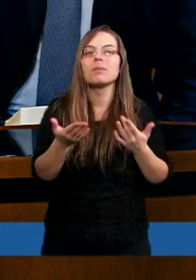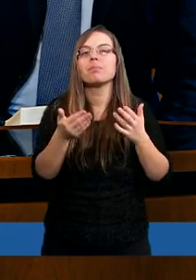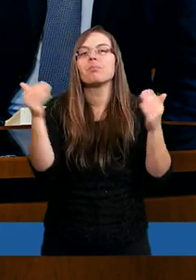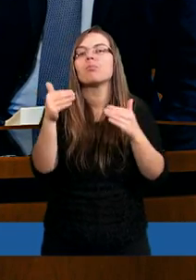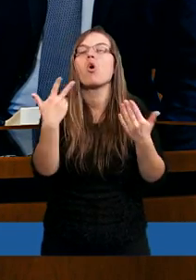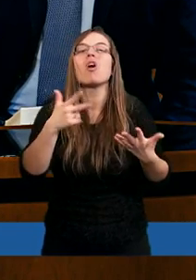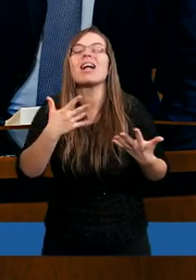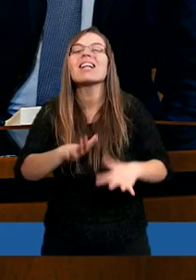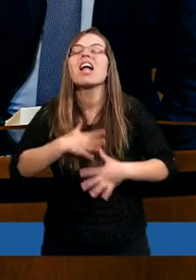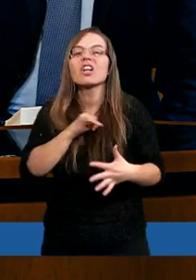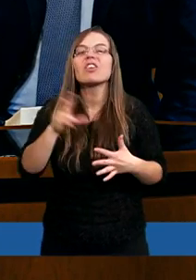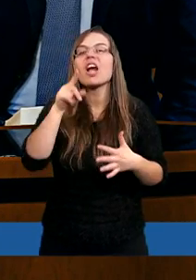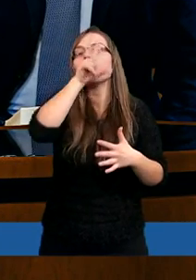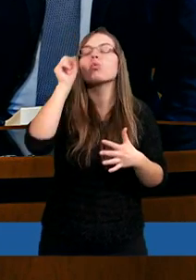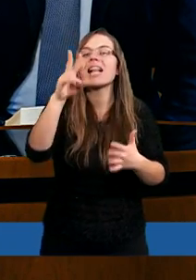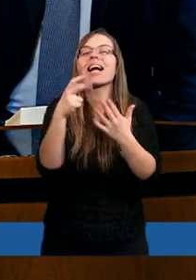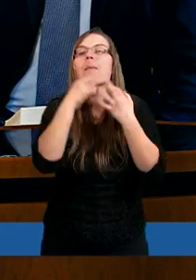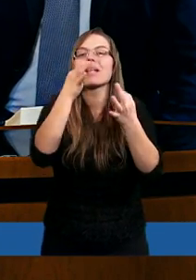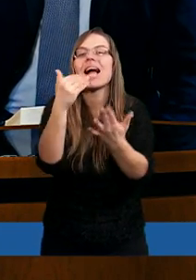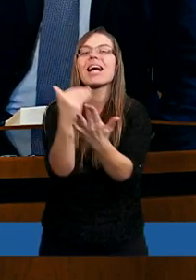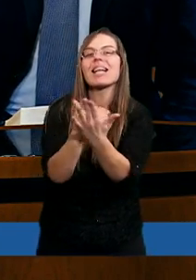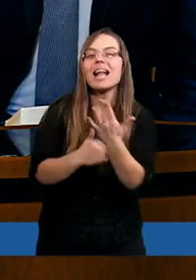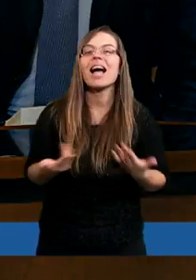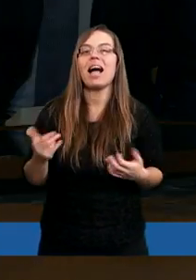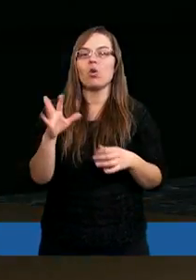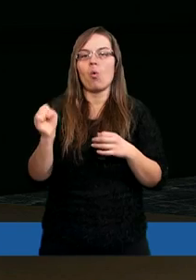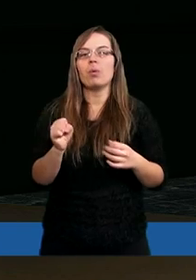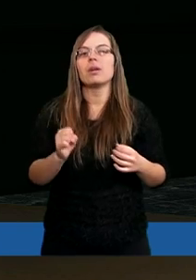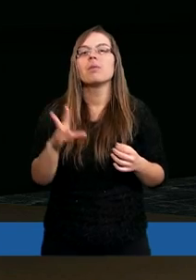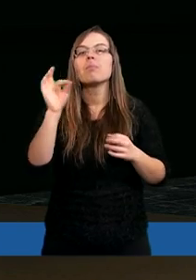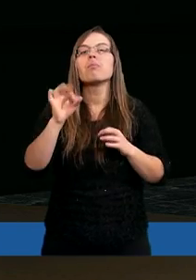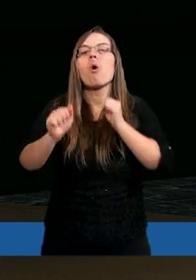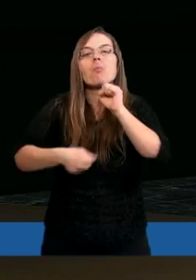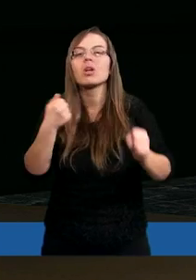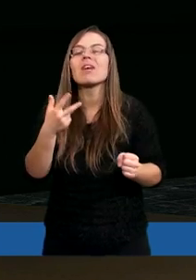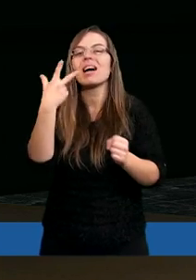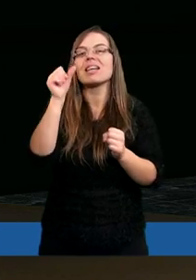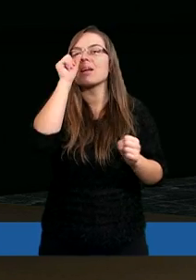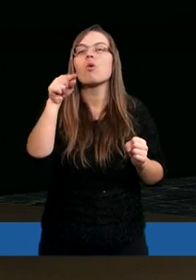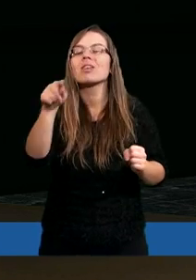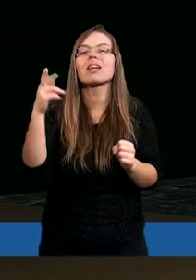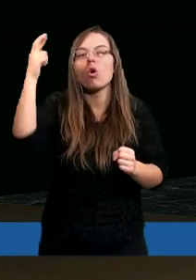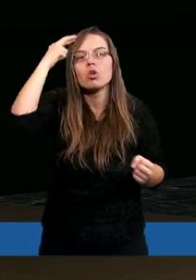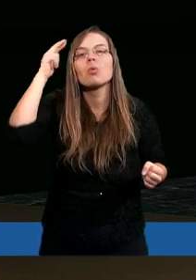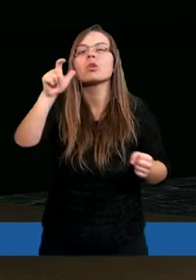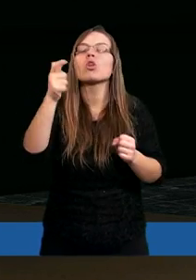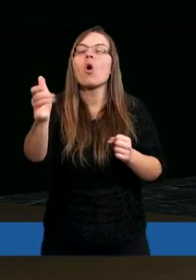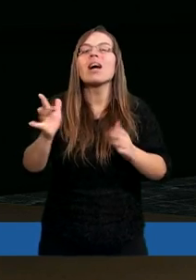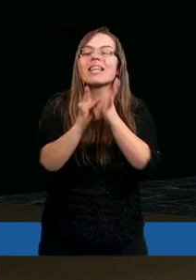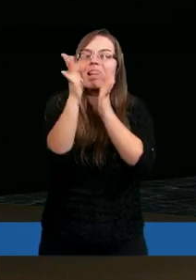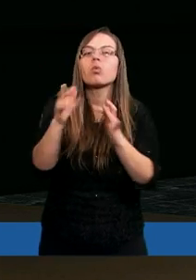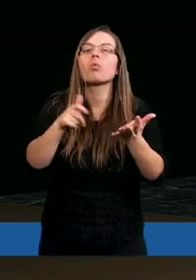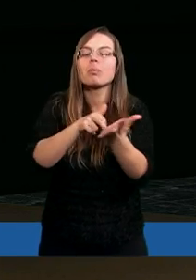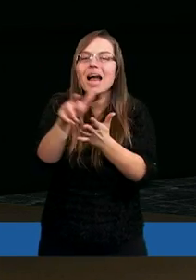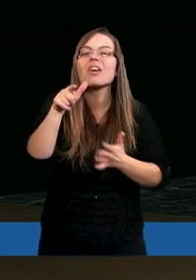czasem nie można się dziwić, że ludzie takie pytania zadają, ponieważ jak się nie zna dobrze tego, przez co Pan Jezus